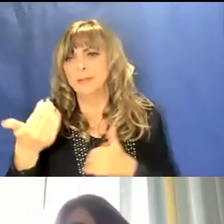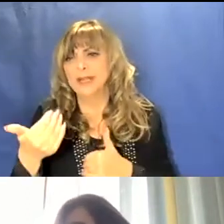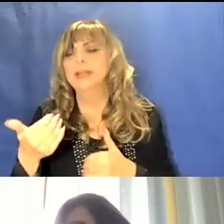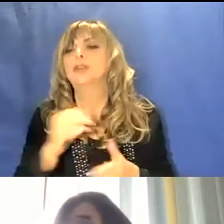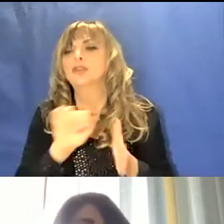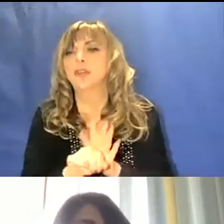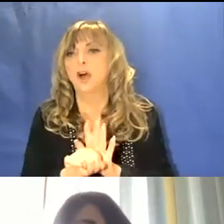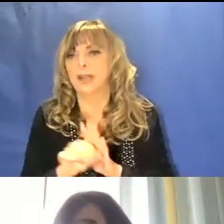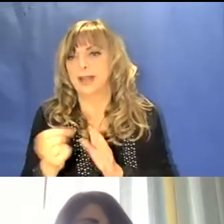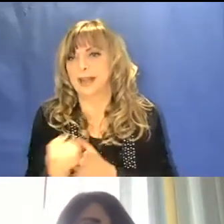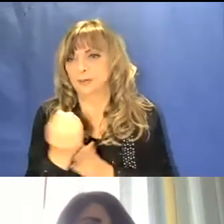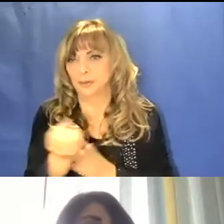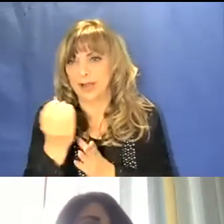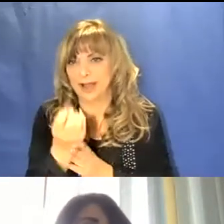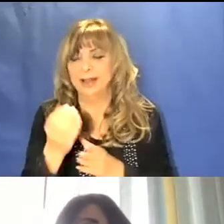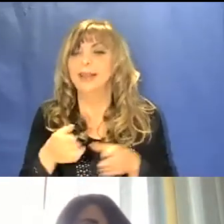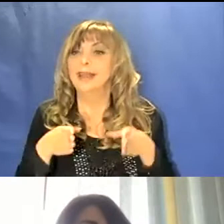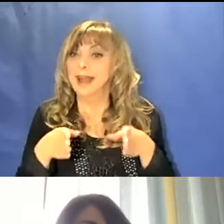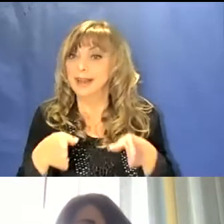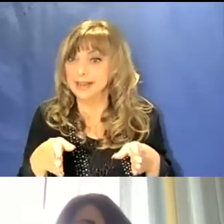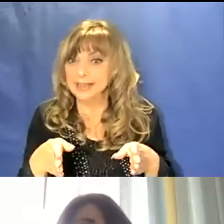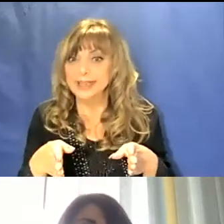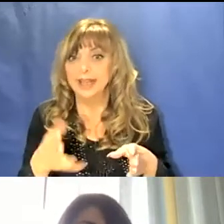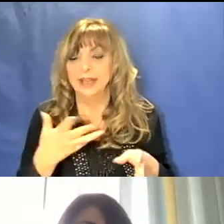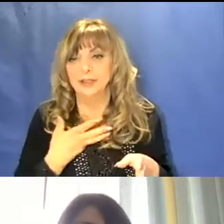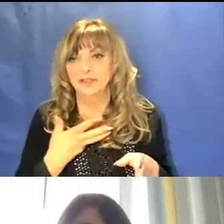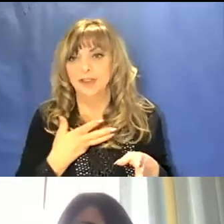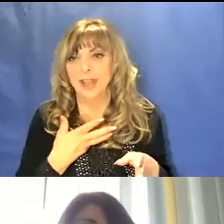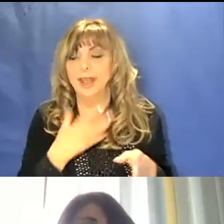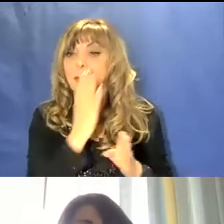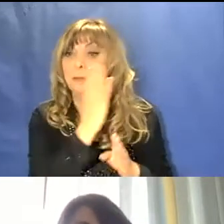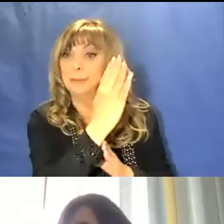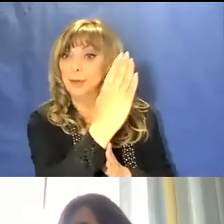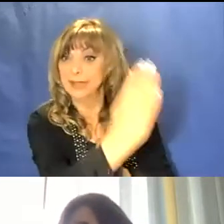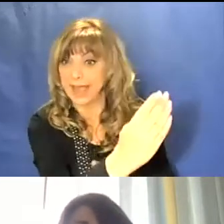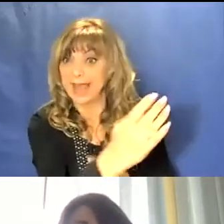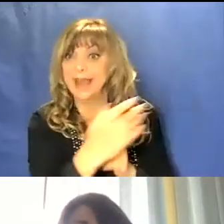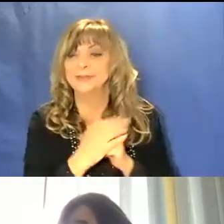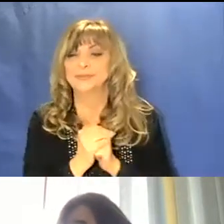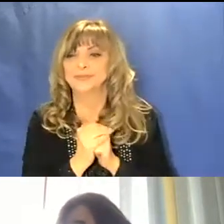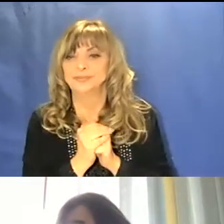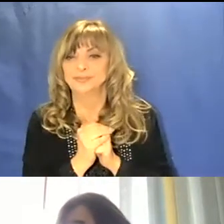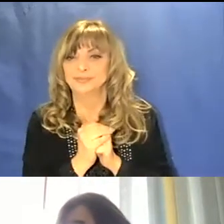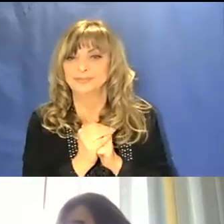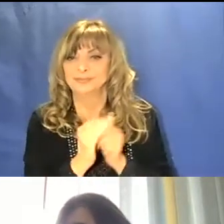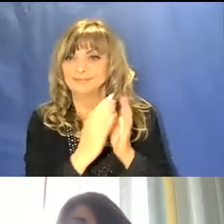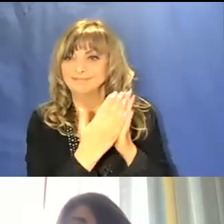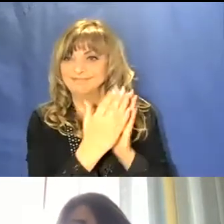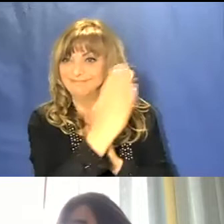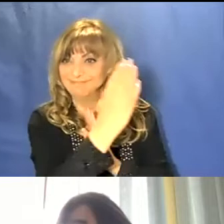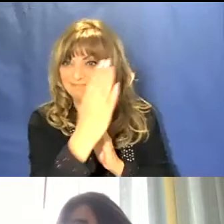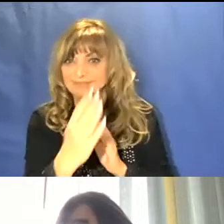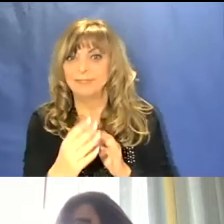Sempre sulla galleria affacciano la biblioteca, il